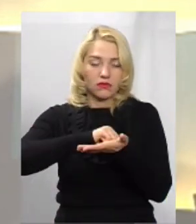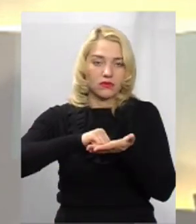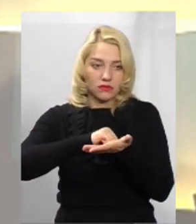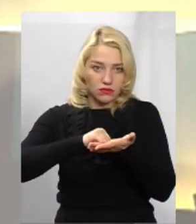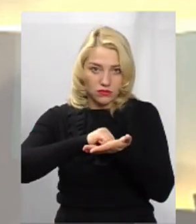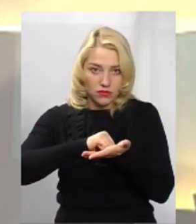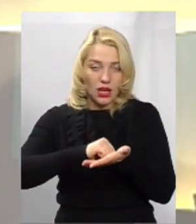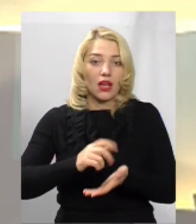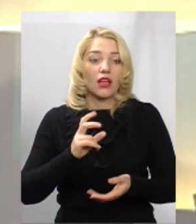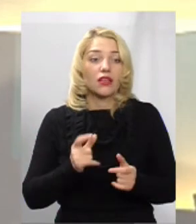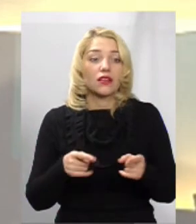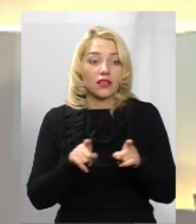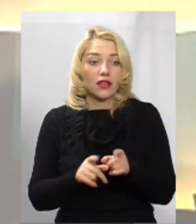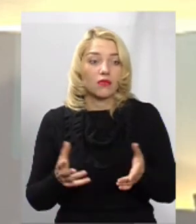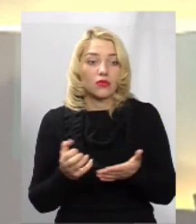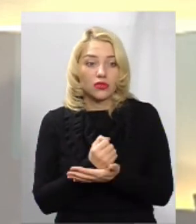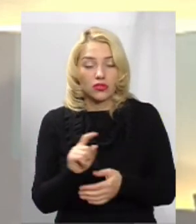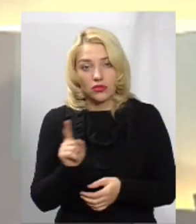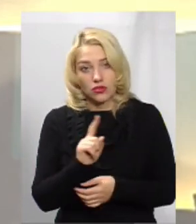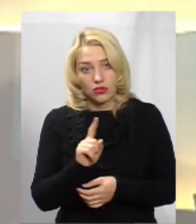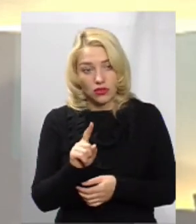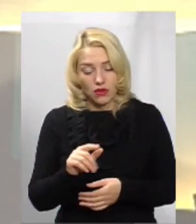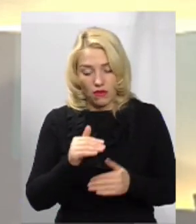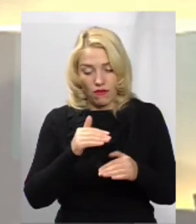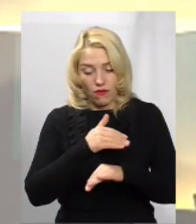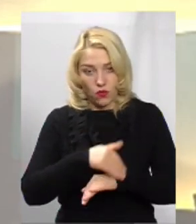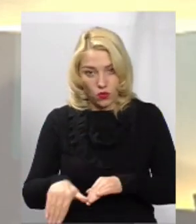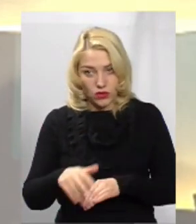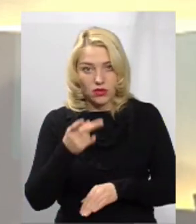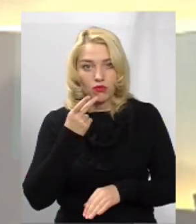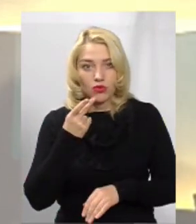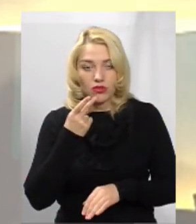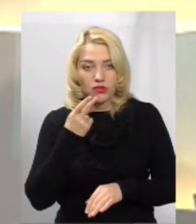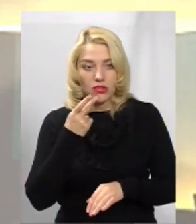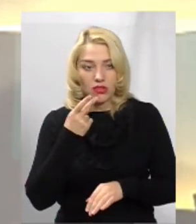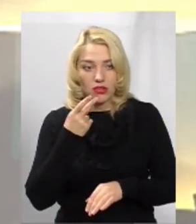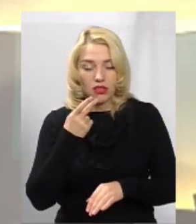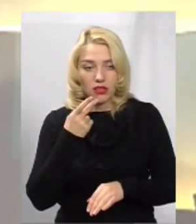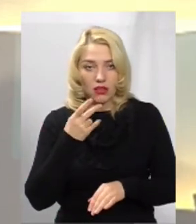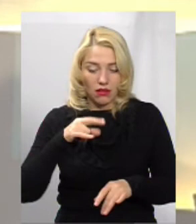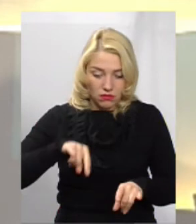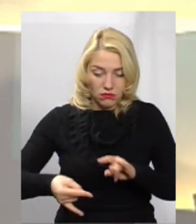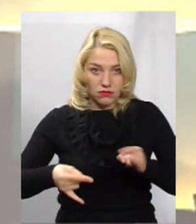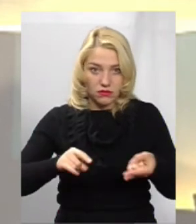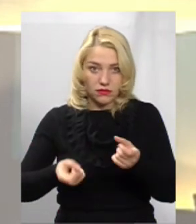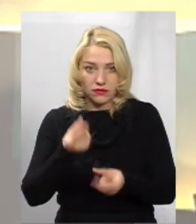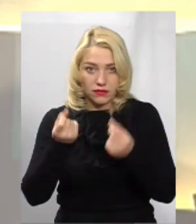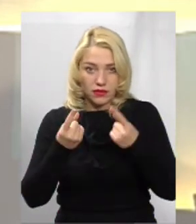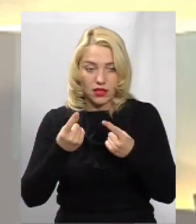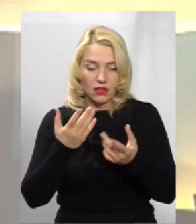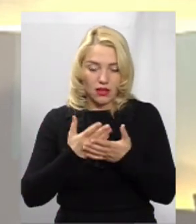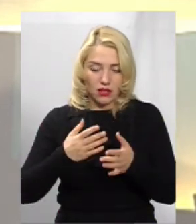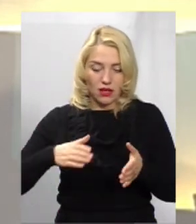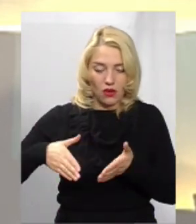асфальтобетонного покриття. Через те вулиця постійно вилазить ямковість і через те вилазить